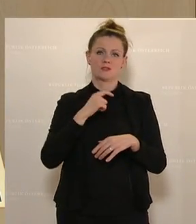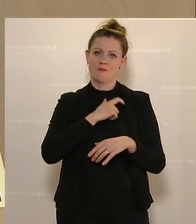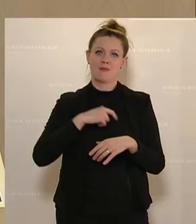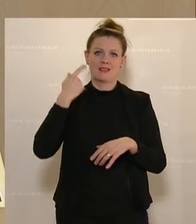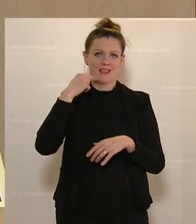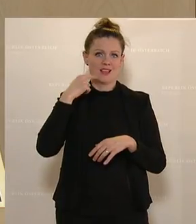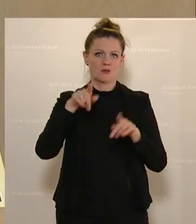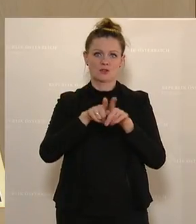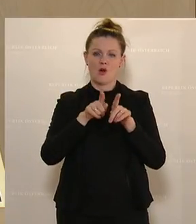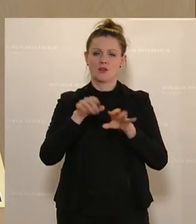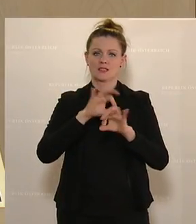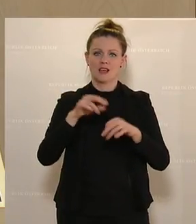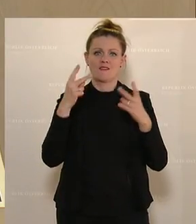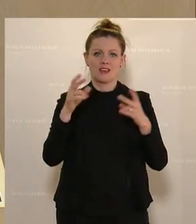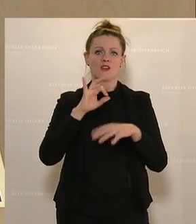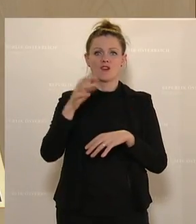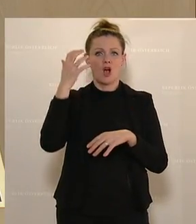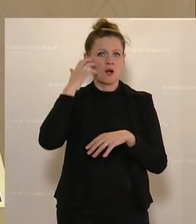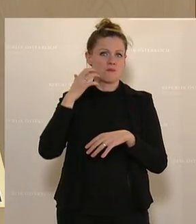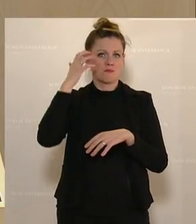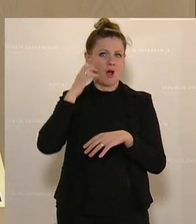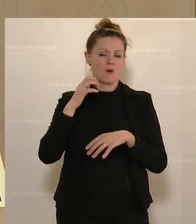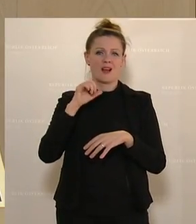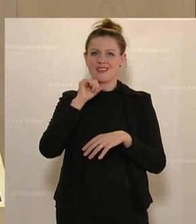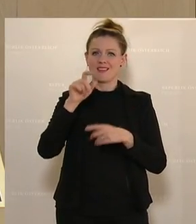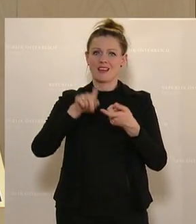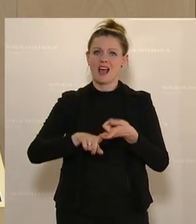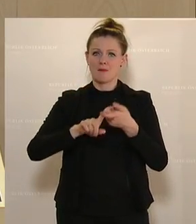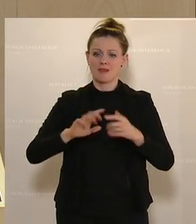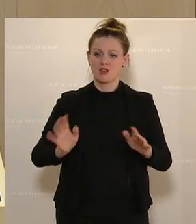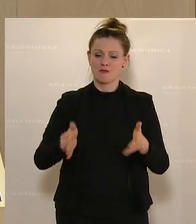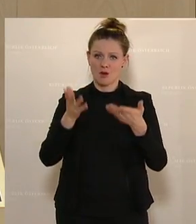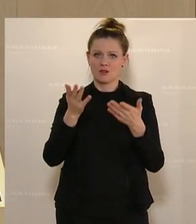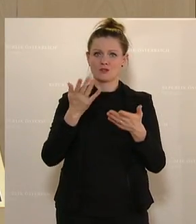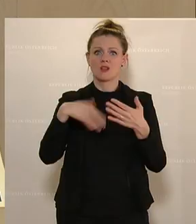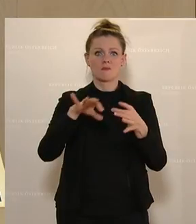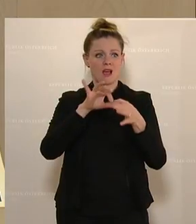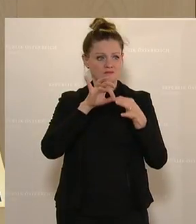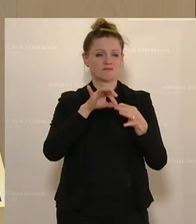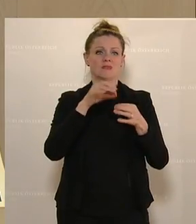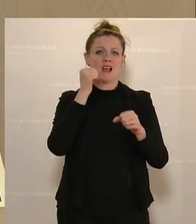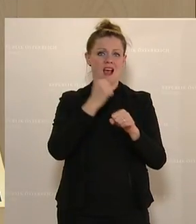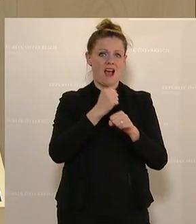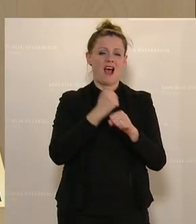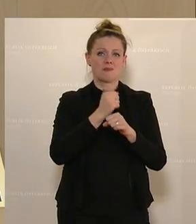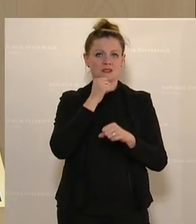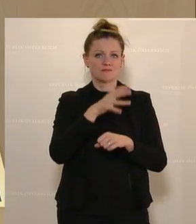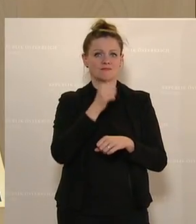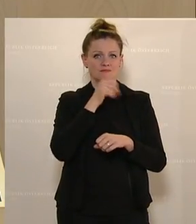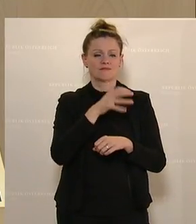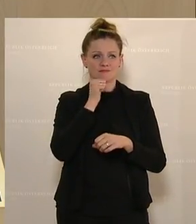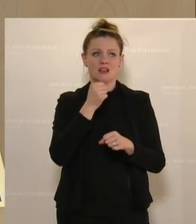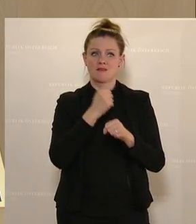dass die Bäuerinnen und Bauer weniger von Förderungen abhängig sind, sondern mehr für die Arbeit, wirklich mit der Arbeit, die sie eben jeden Tag